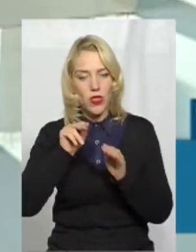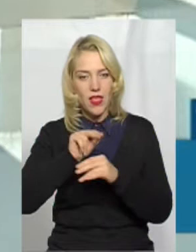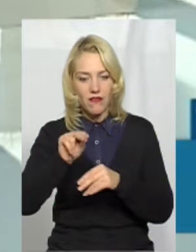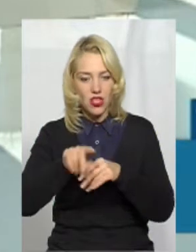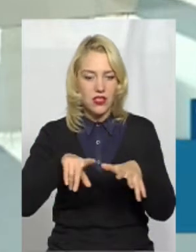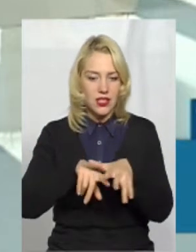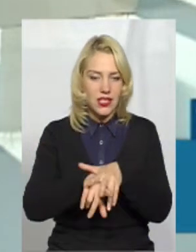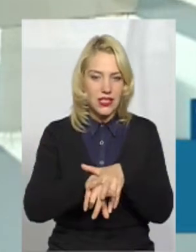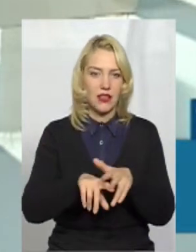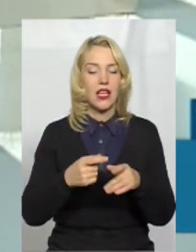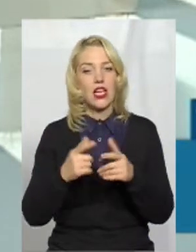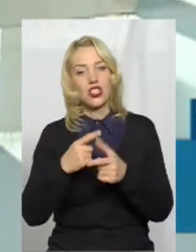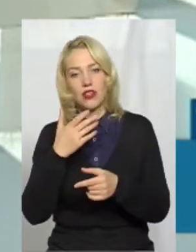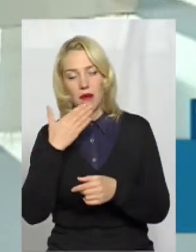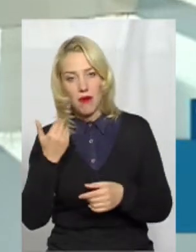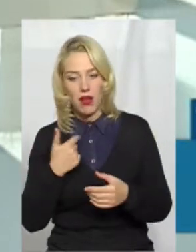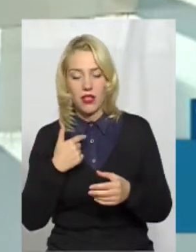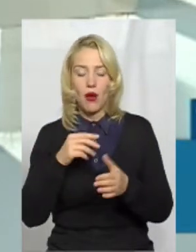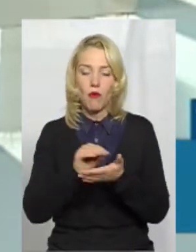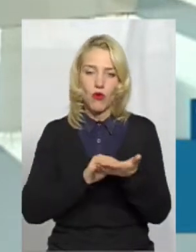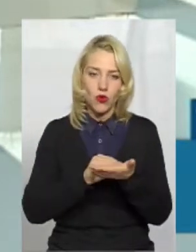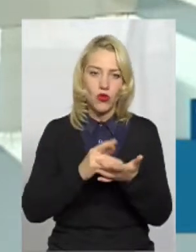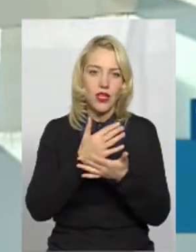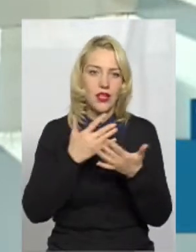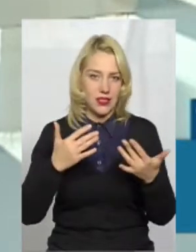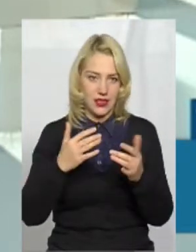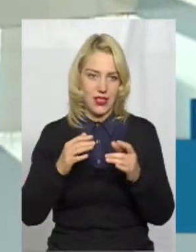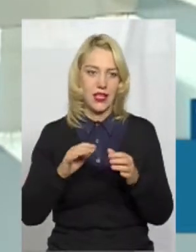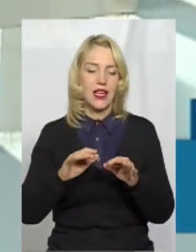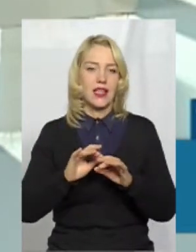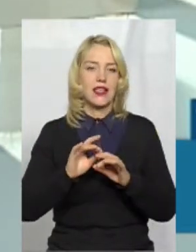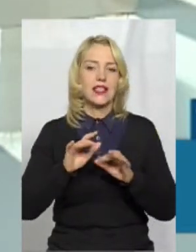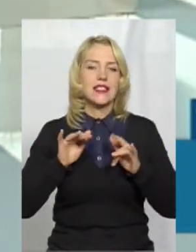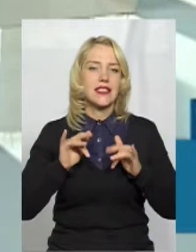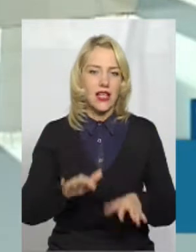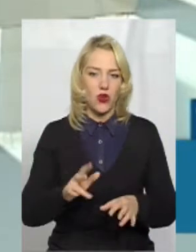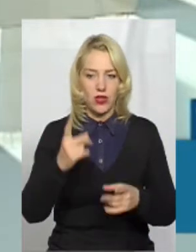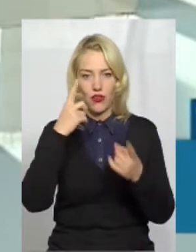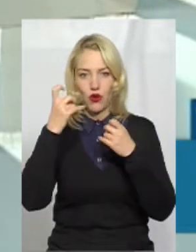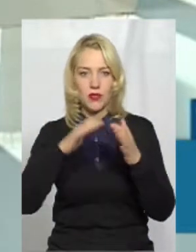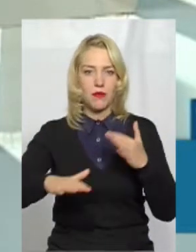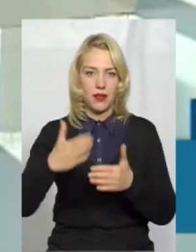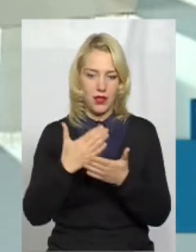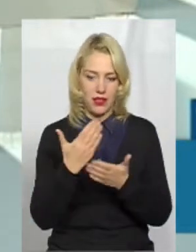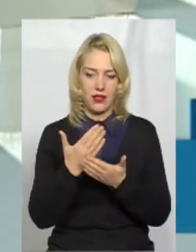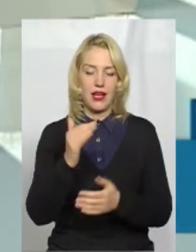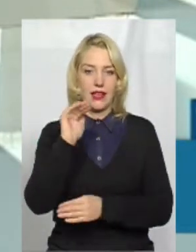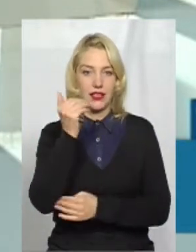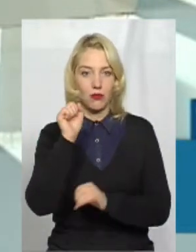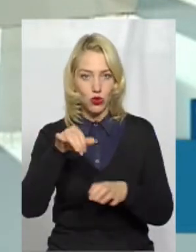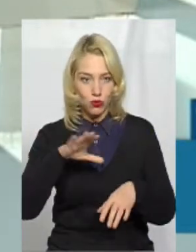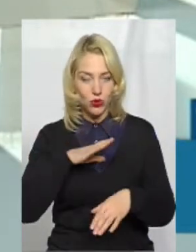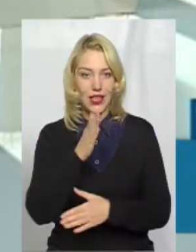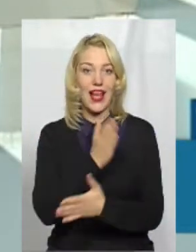різних заходах, інформаційних майданчиках, що, наприклад, в дитини може бути